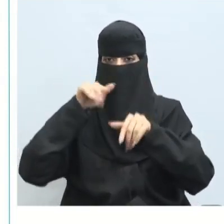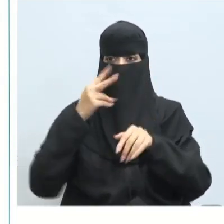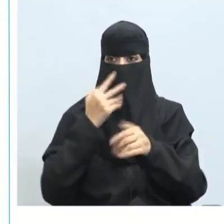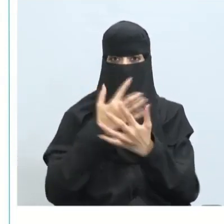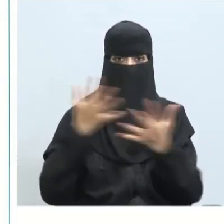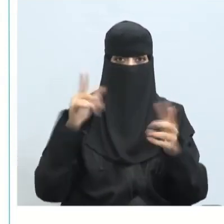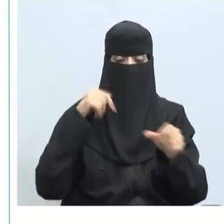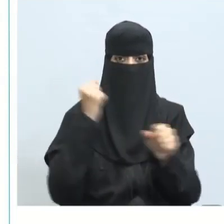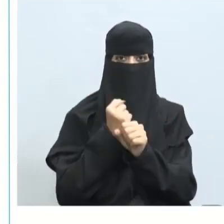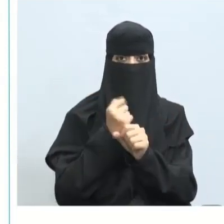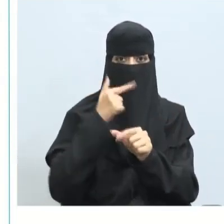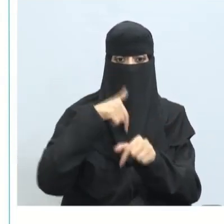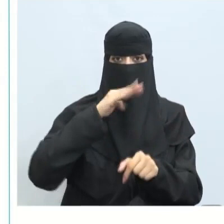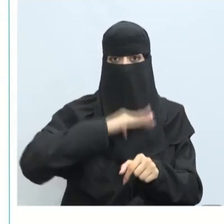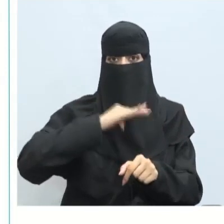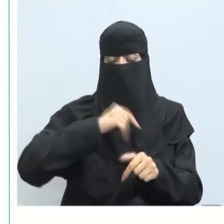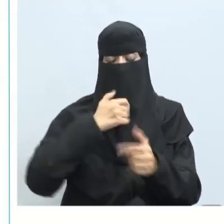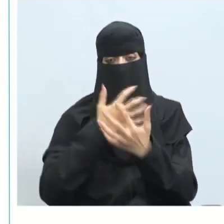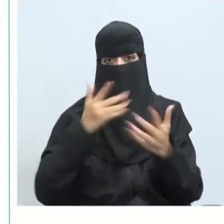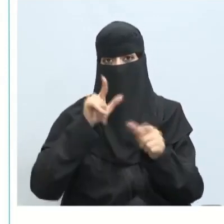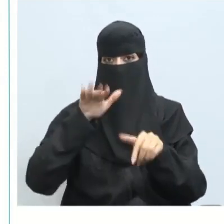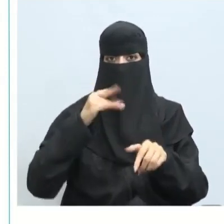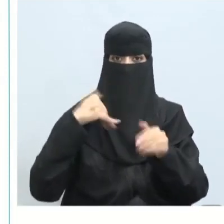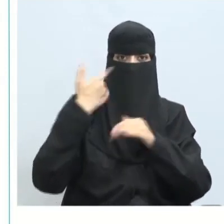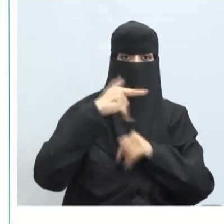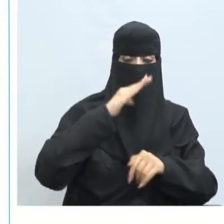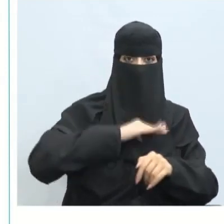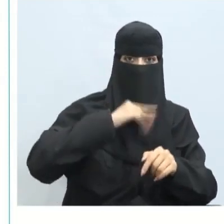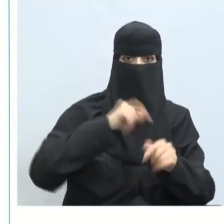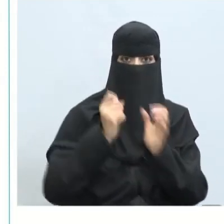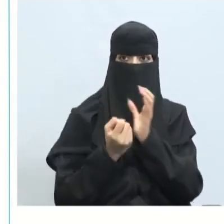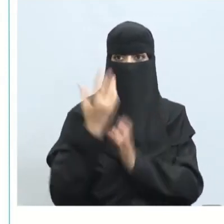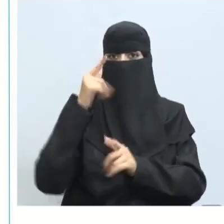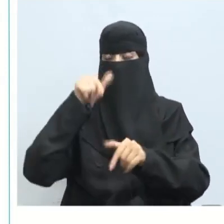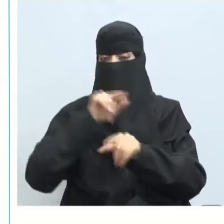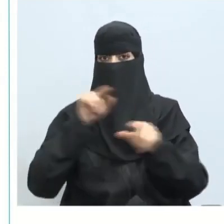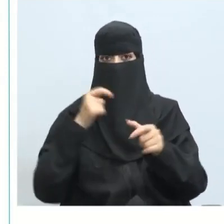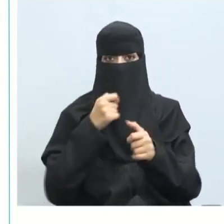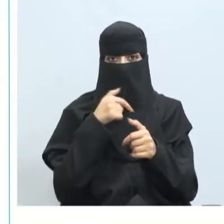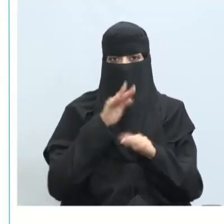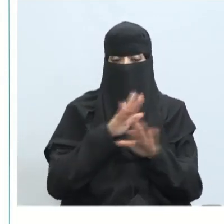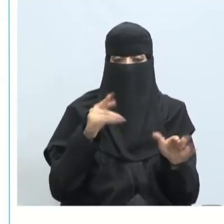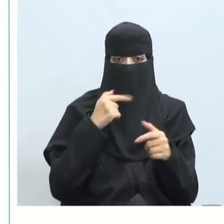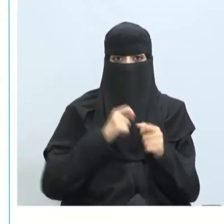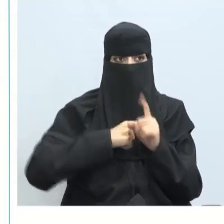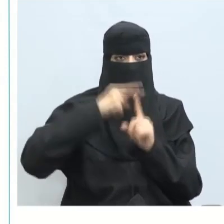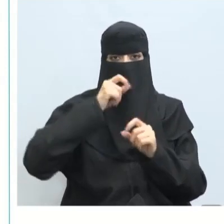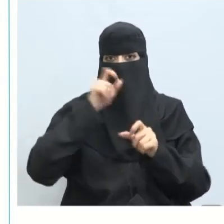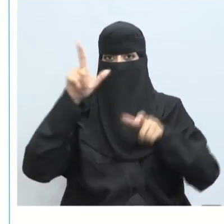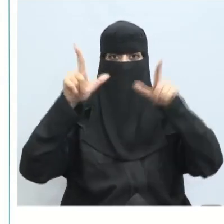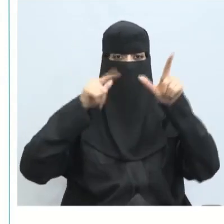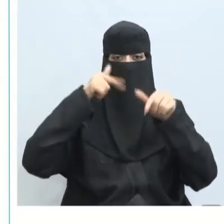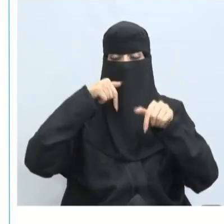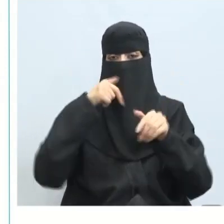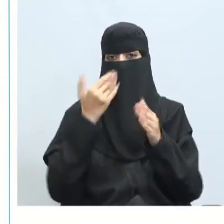الذي لا يمارس أي الضغوط قد حينما يأتيه ضغط بشكل مفاجئ قد لا يستطيع ضبط انفعالاته لأنه